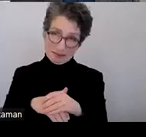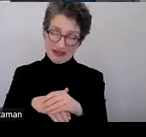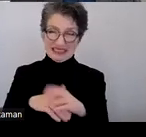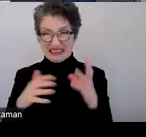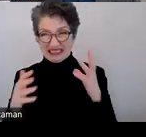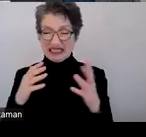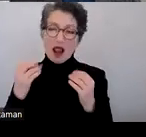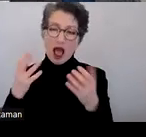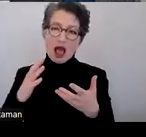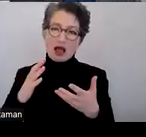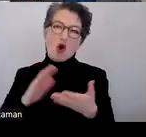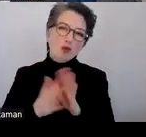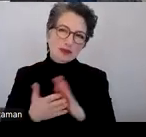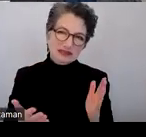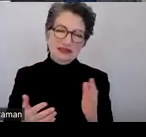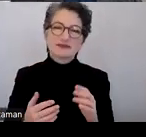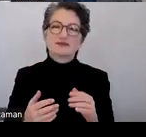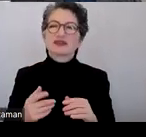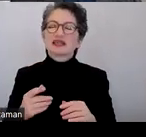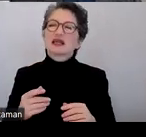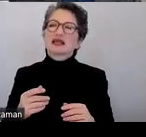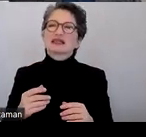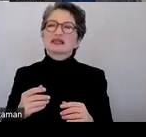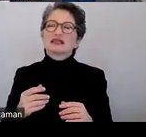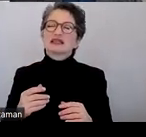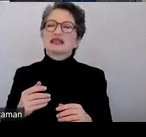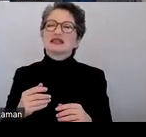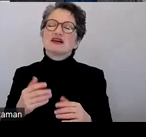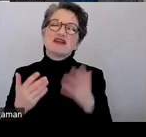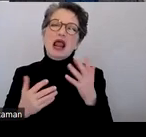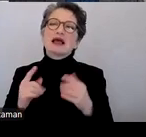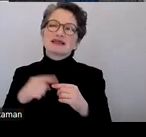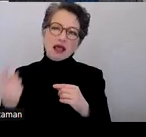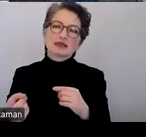in einen kurzen Alternativtext, dann brauche ich vielleicht eine lange Beschreibung.